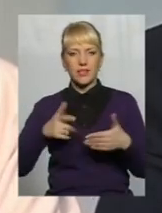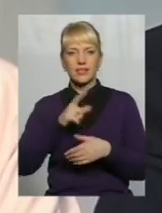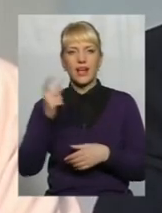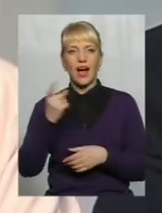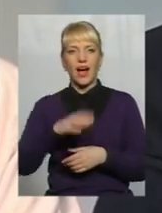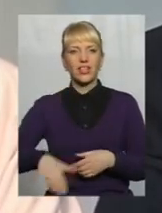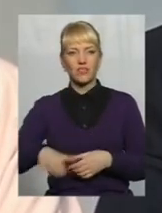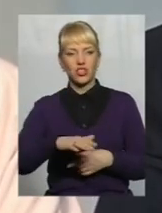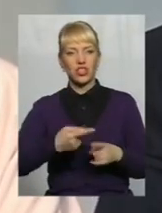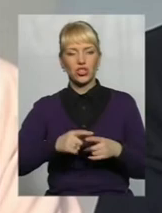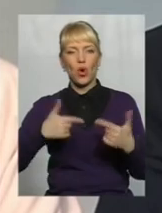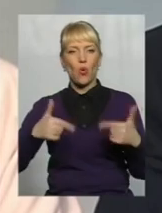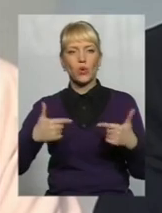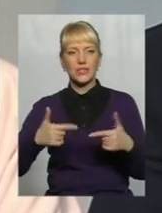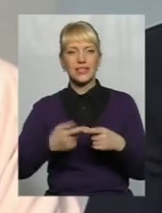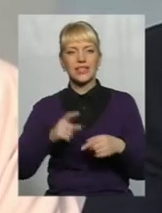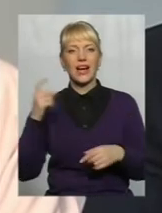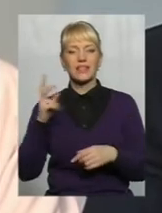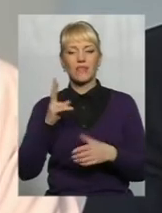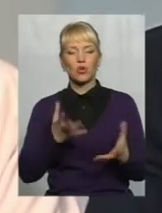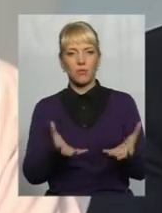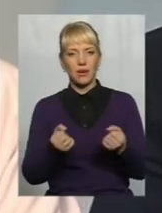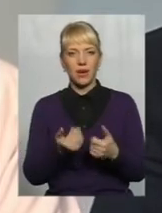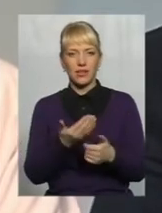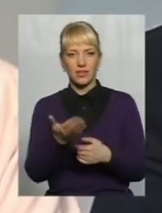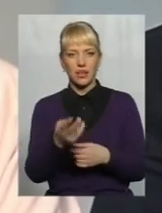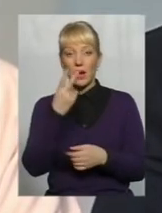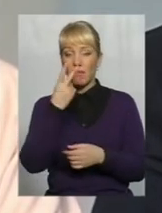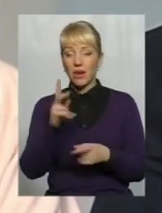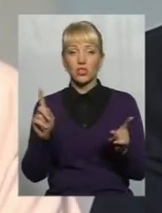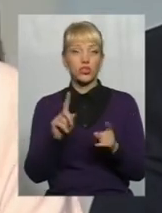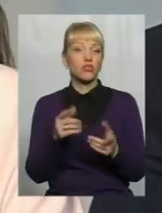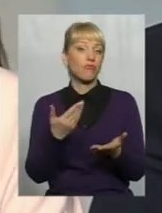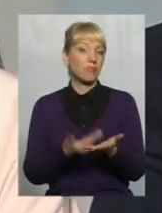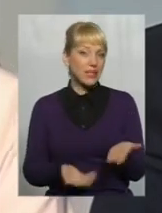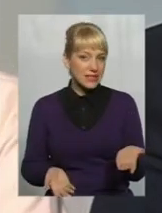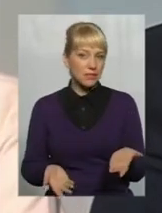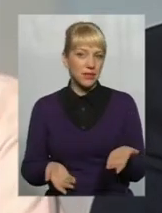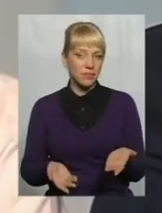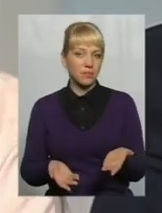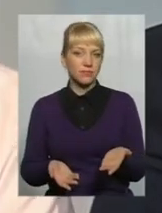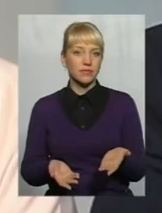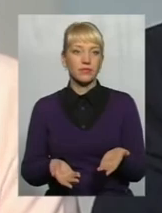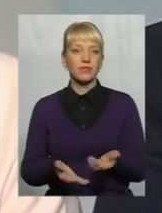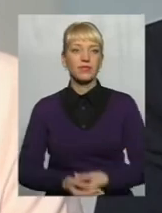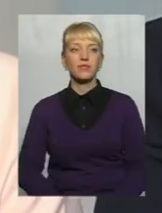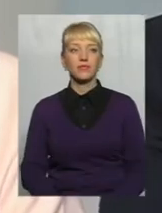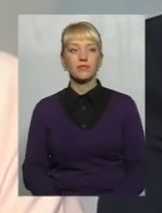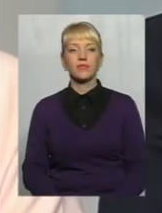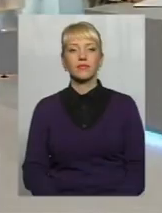і ті гості, ті хозяєва, які їх приймали Мало можливість побачити, що в принципі